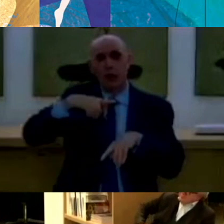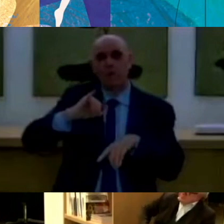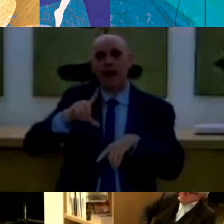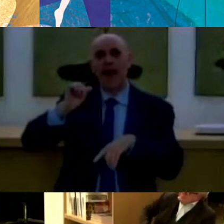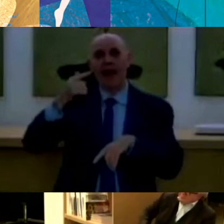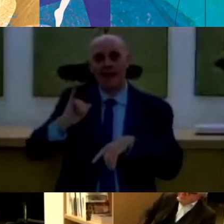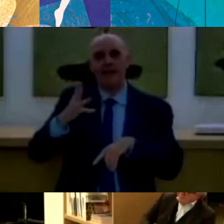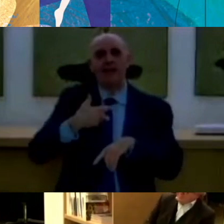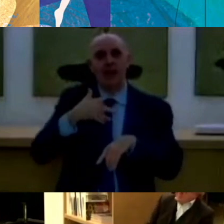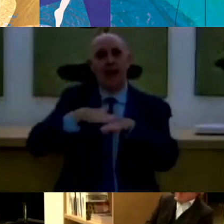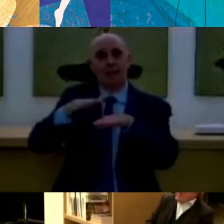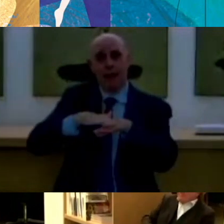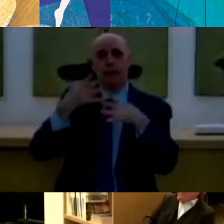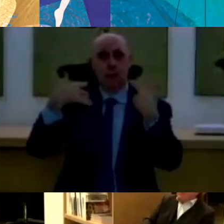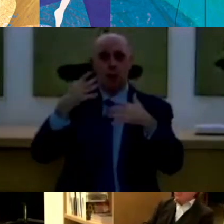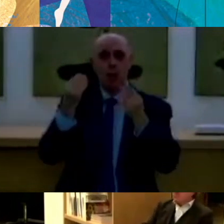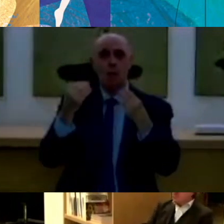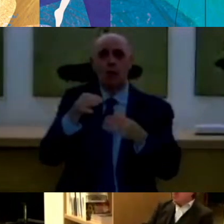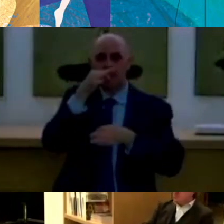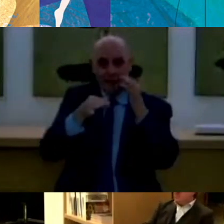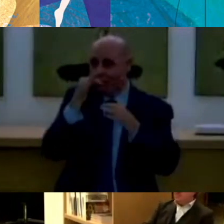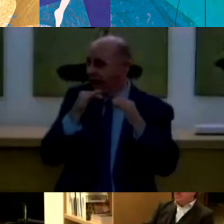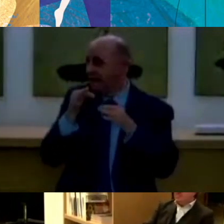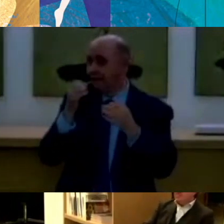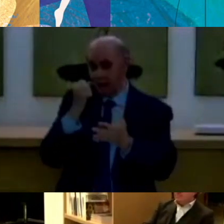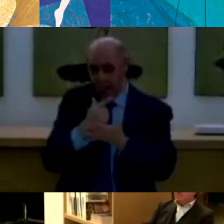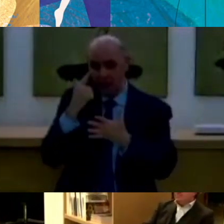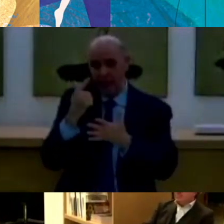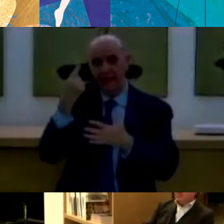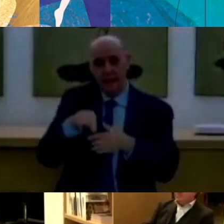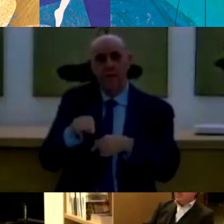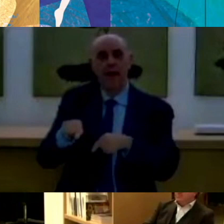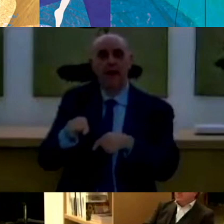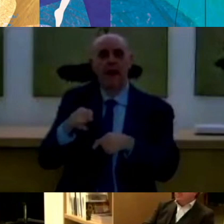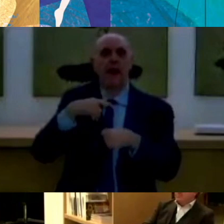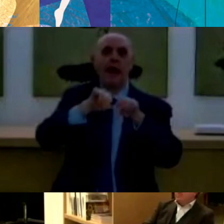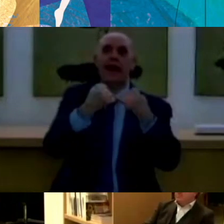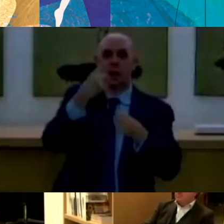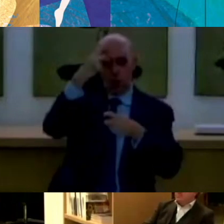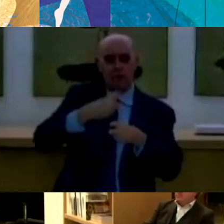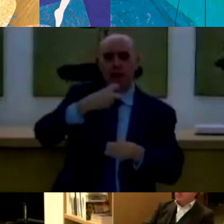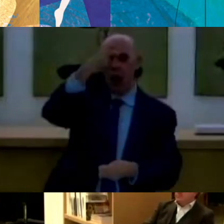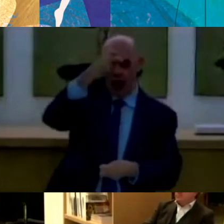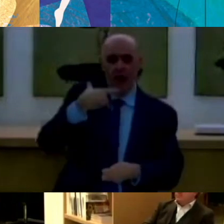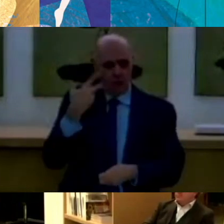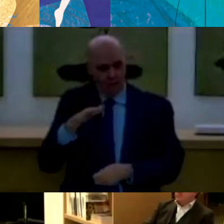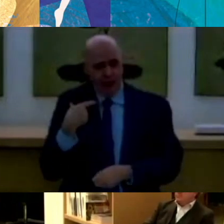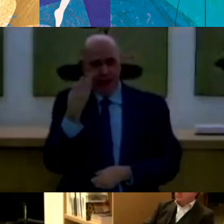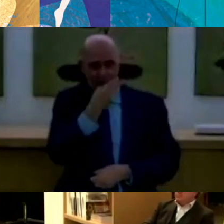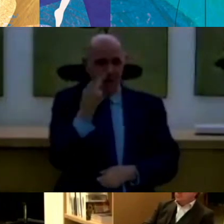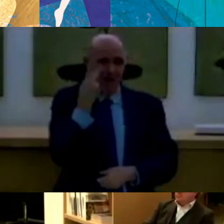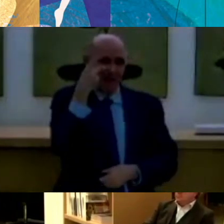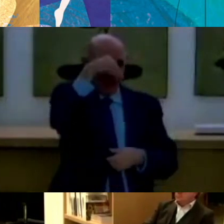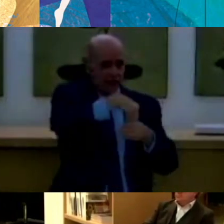'esperienza molto molto significativa per quanto riguarda anche tutto ciò che riguarda la parte di studiare di Bindollari sono andato a visitare anche il centro protesi di